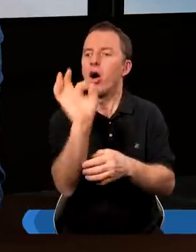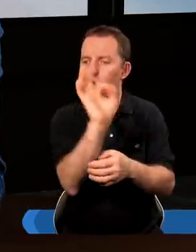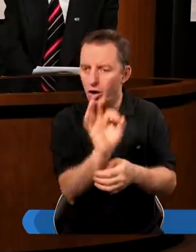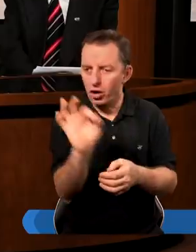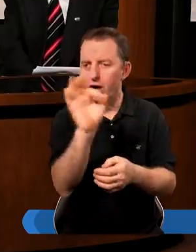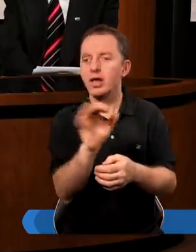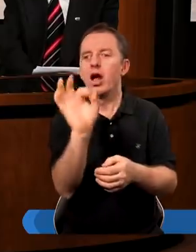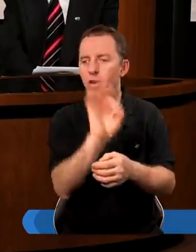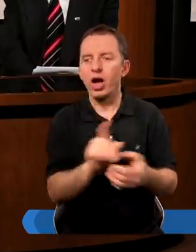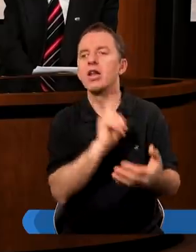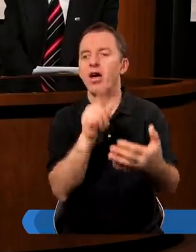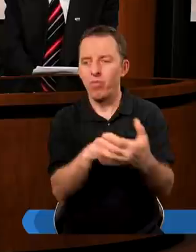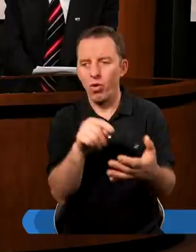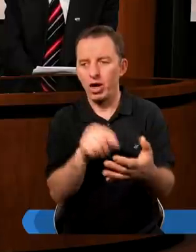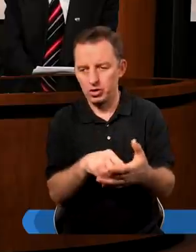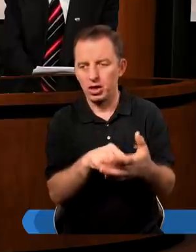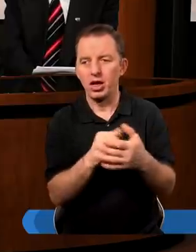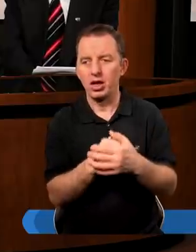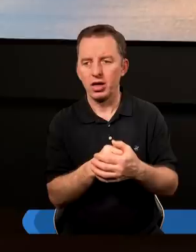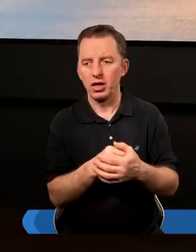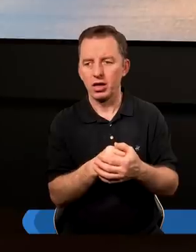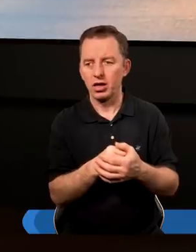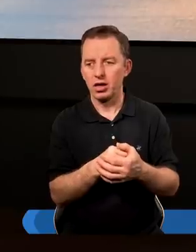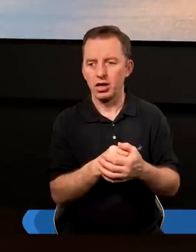Okazja. Okazja właśnie. Okazja.